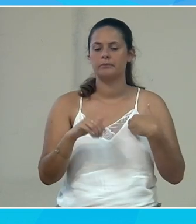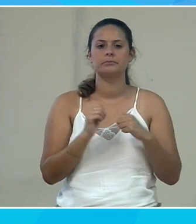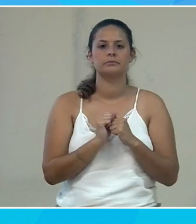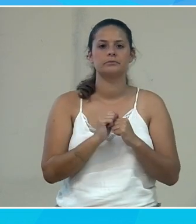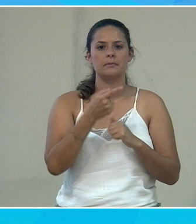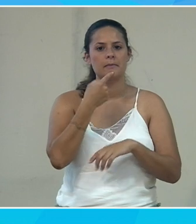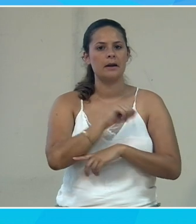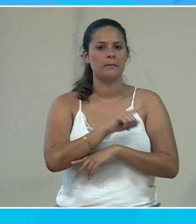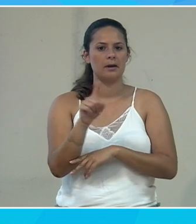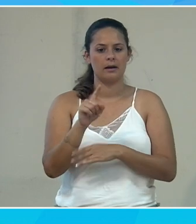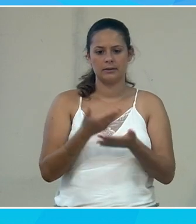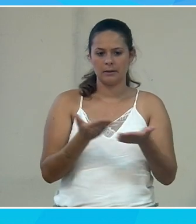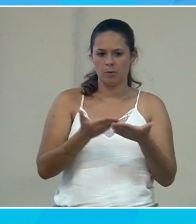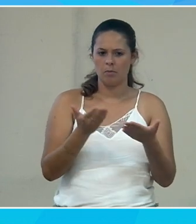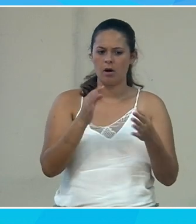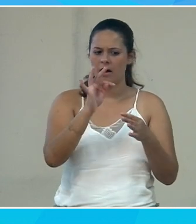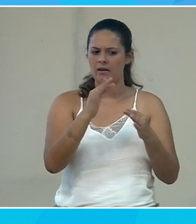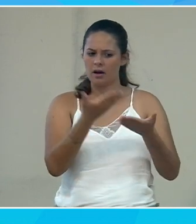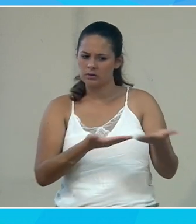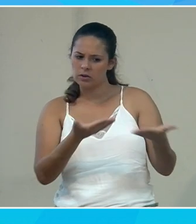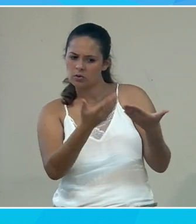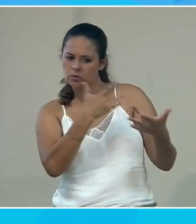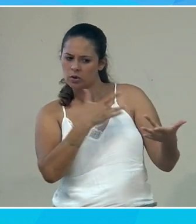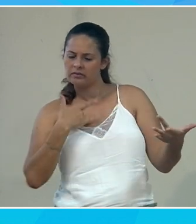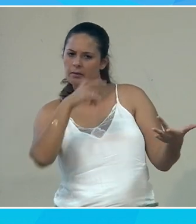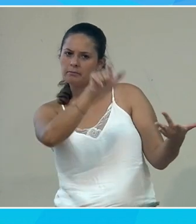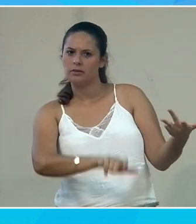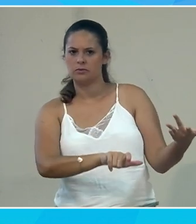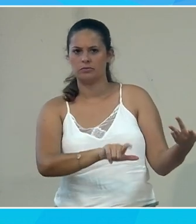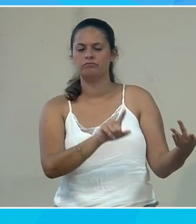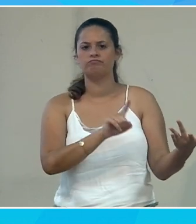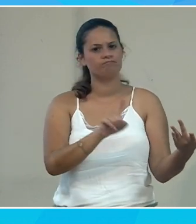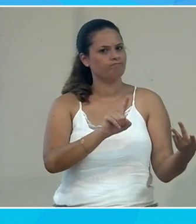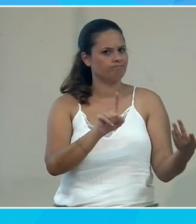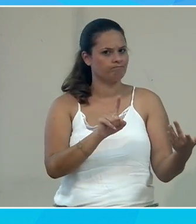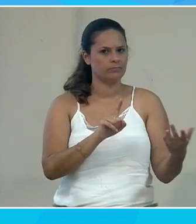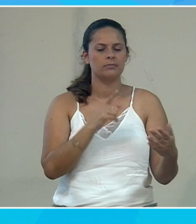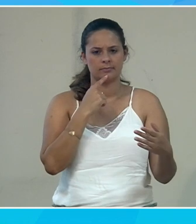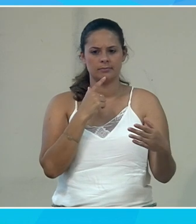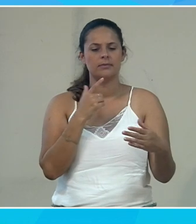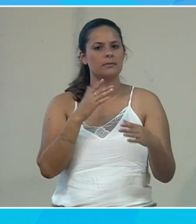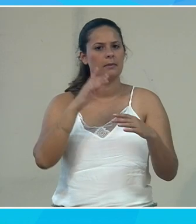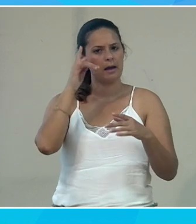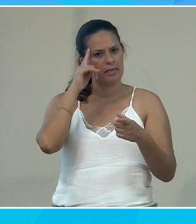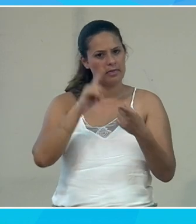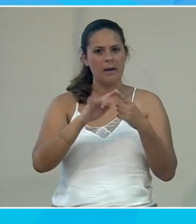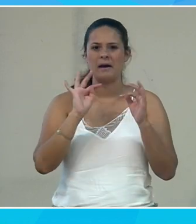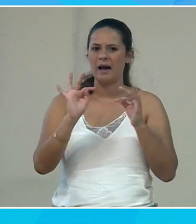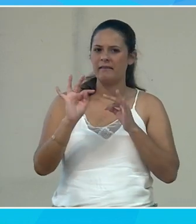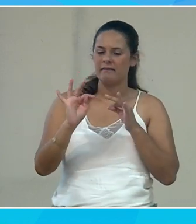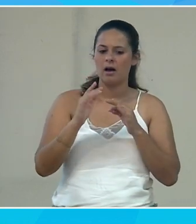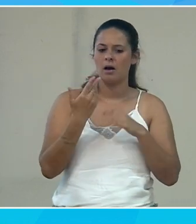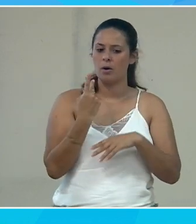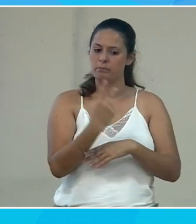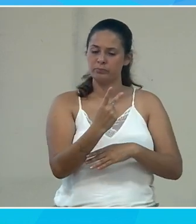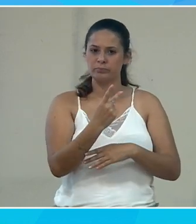on ne parle pas simplement de l'état de santé d'une personne. En fait, indirectement, on parle de tous les problèmes d'interaction d'un